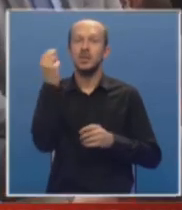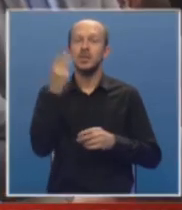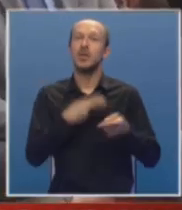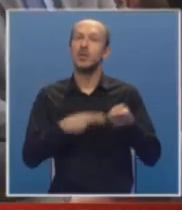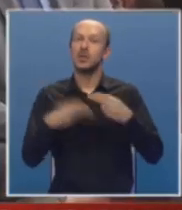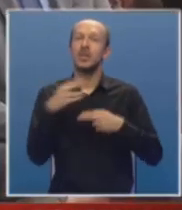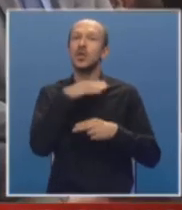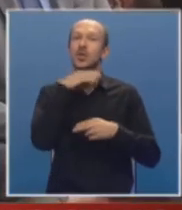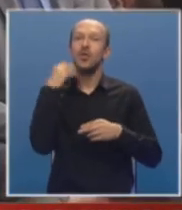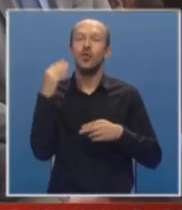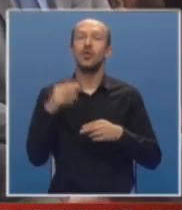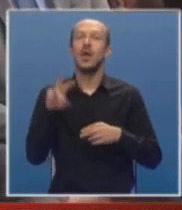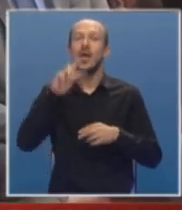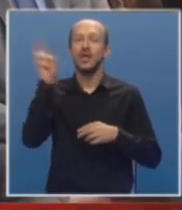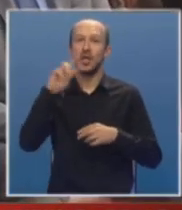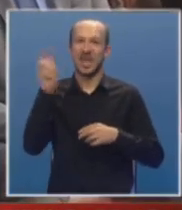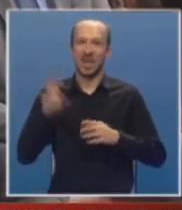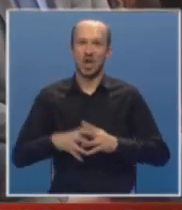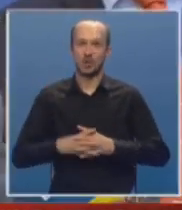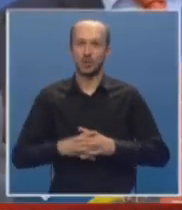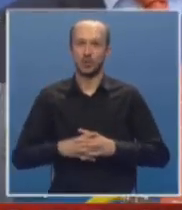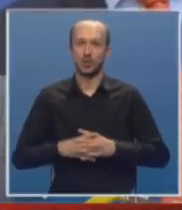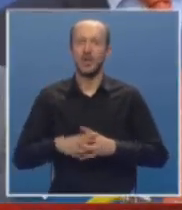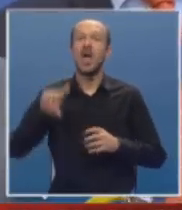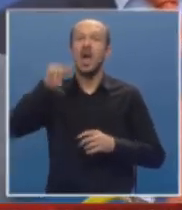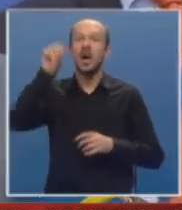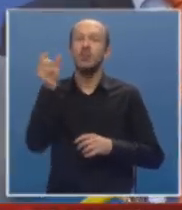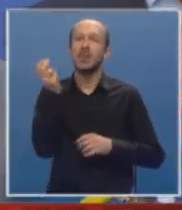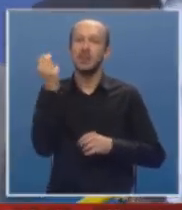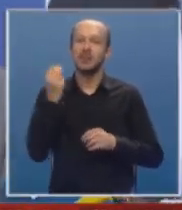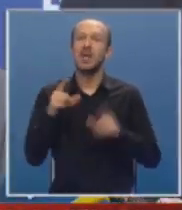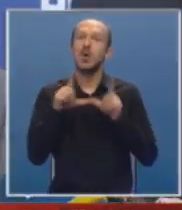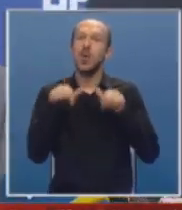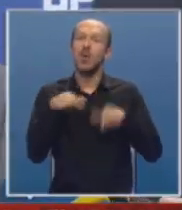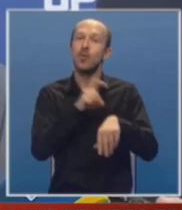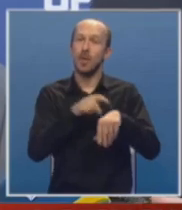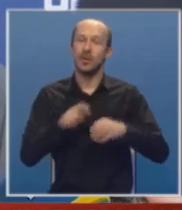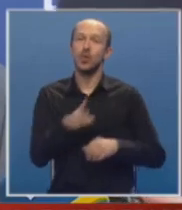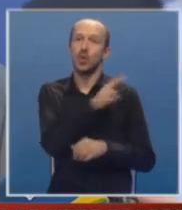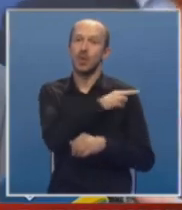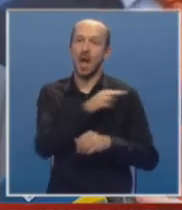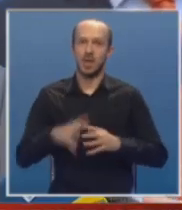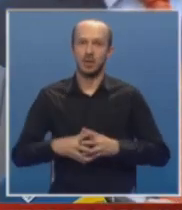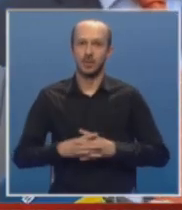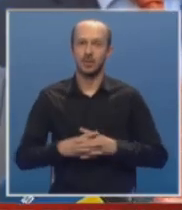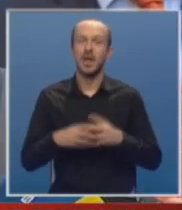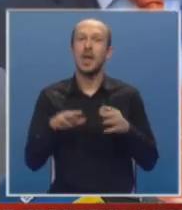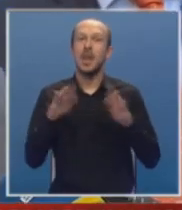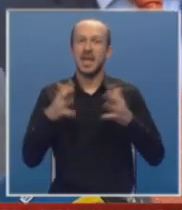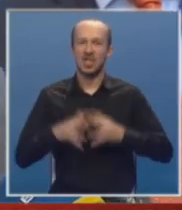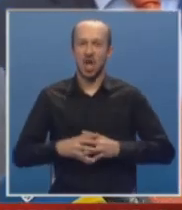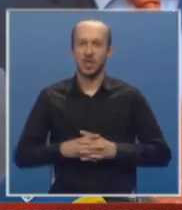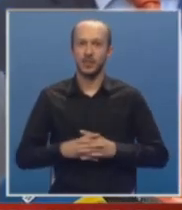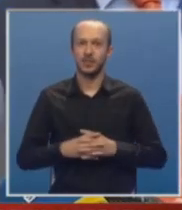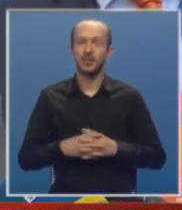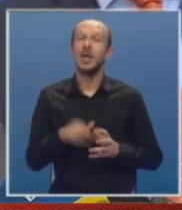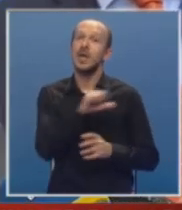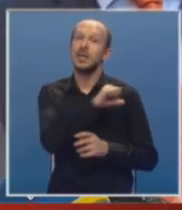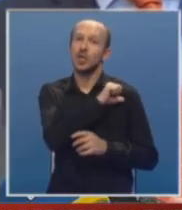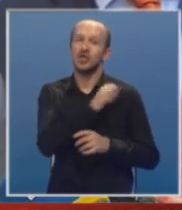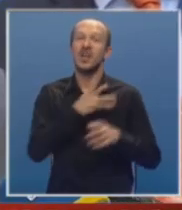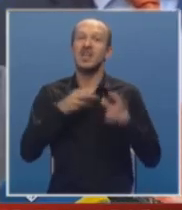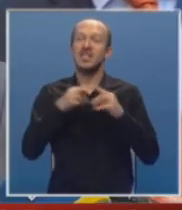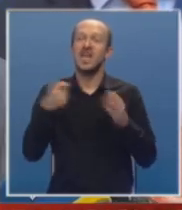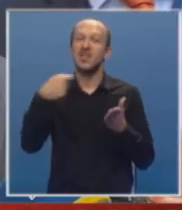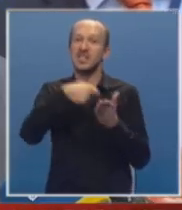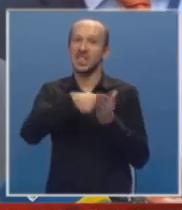proizvodi dovoljno električne energije. Republika Srpska u ovom momentu ima negdje interesovanja